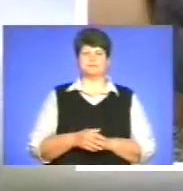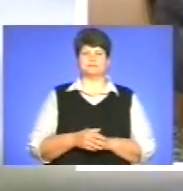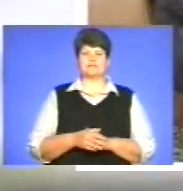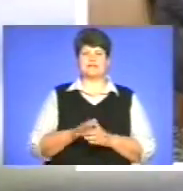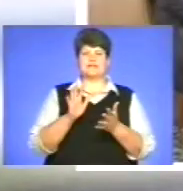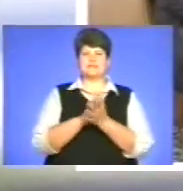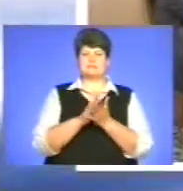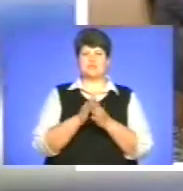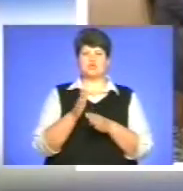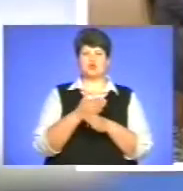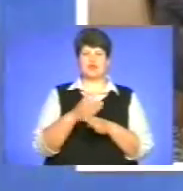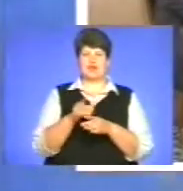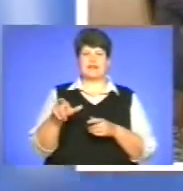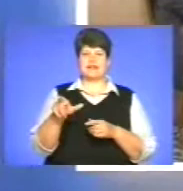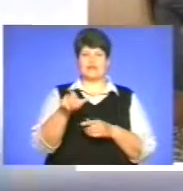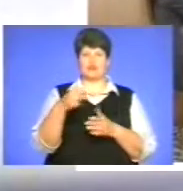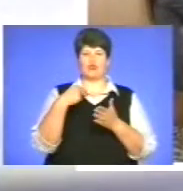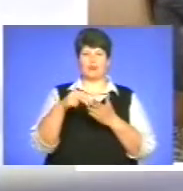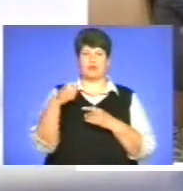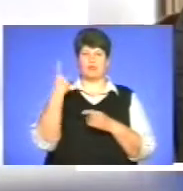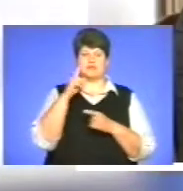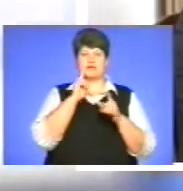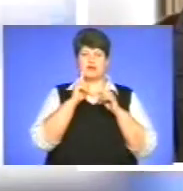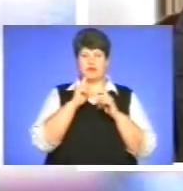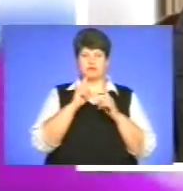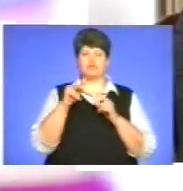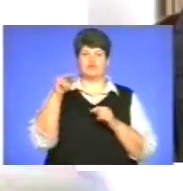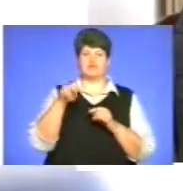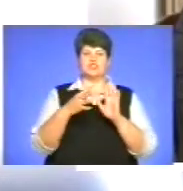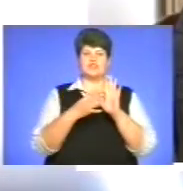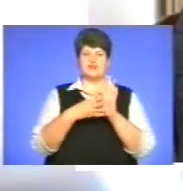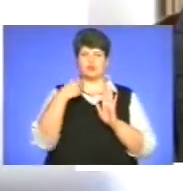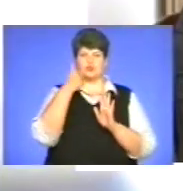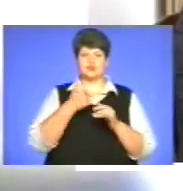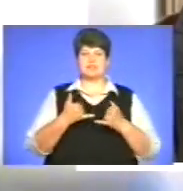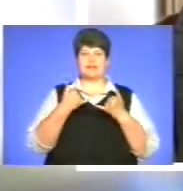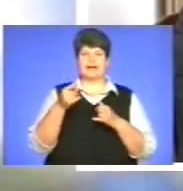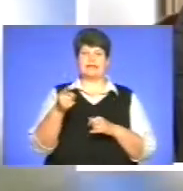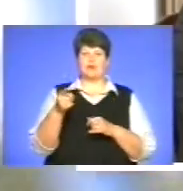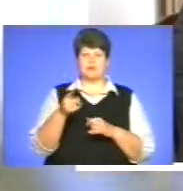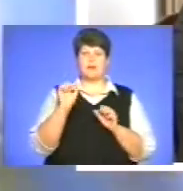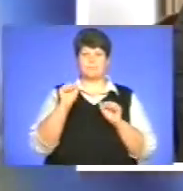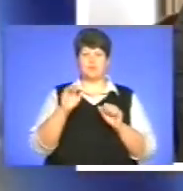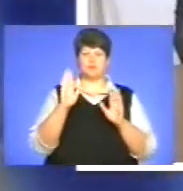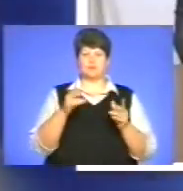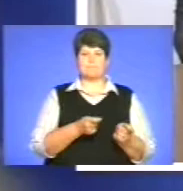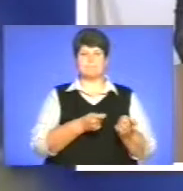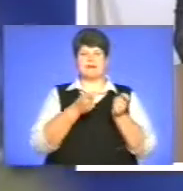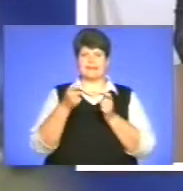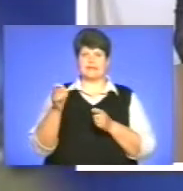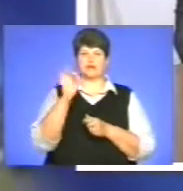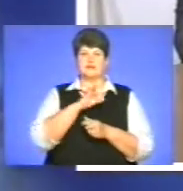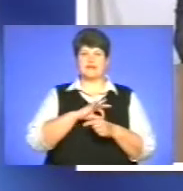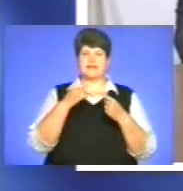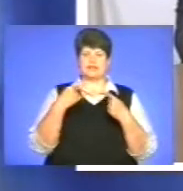Сміттєсортувальна лінія, яку купила обласна рада у 2009 році для Тернополя, може бути передана на користування